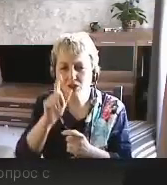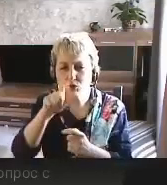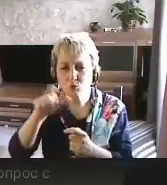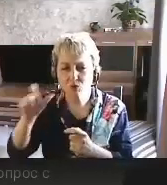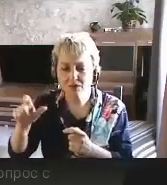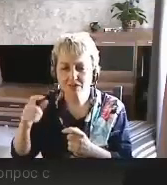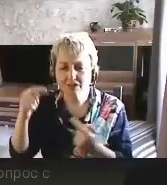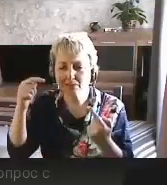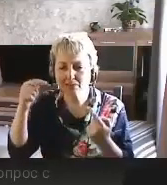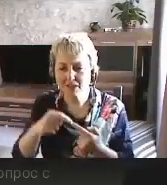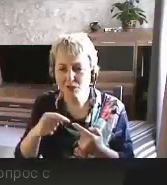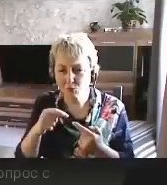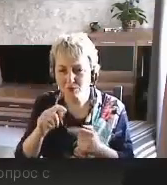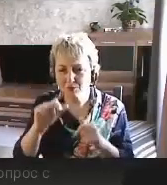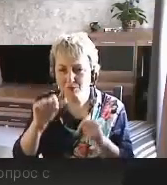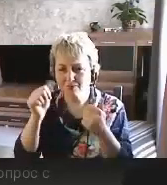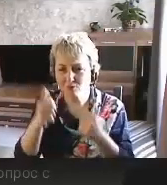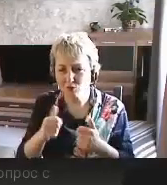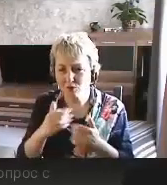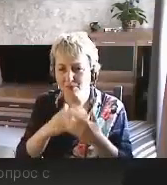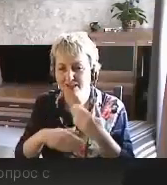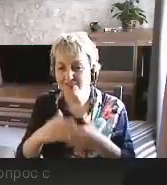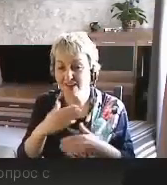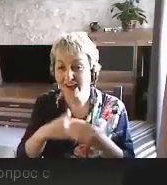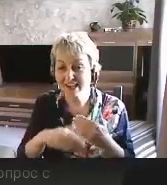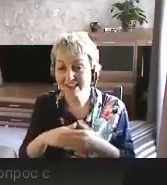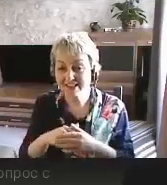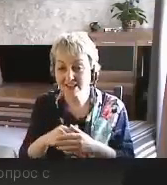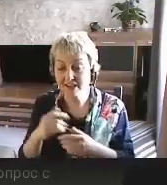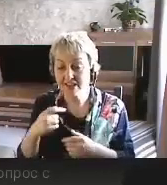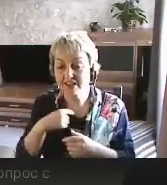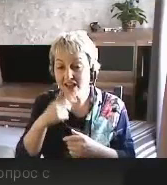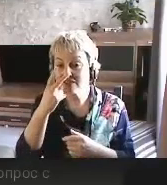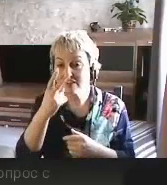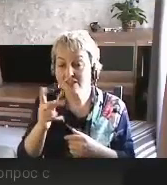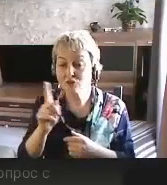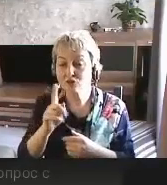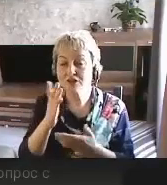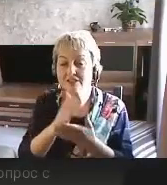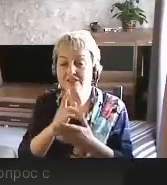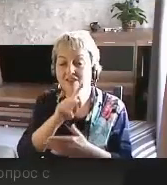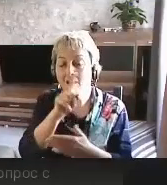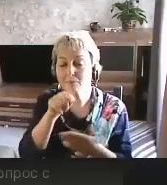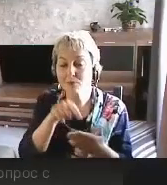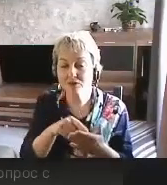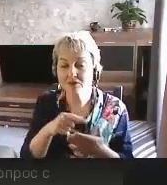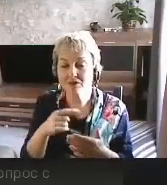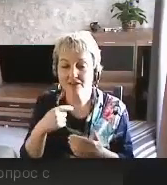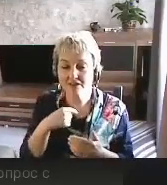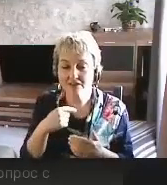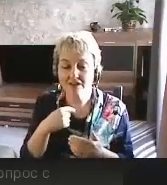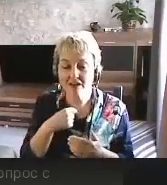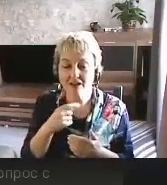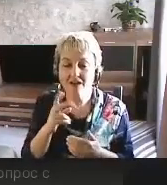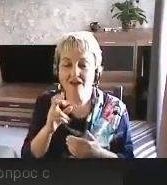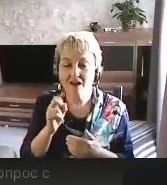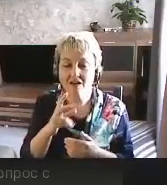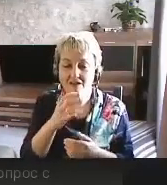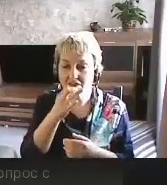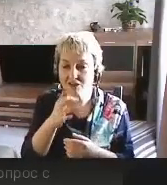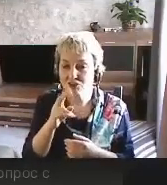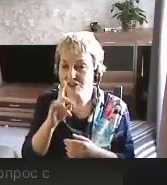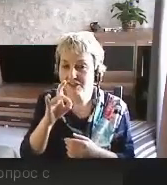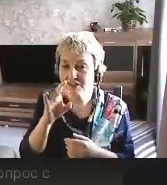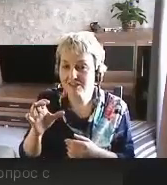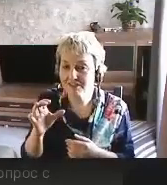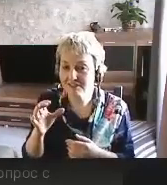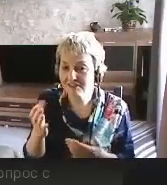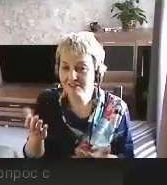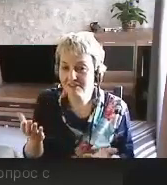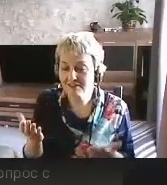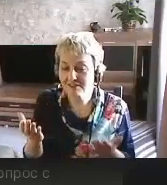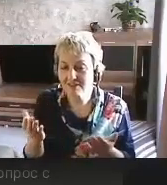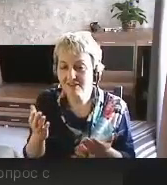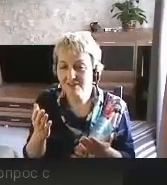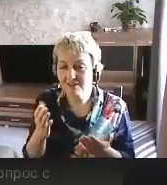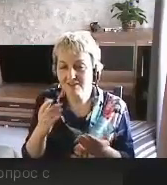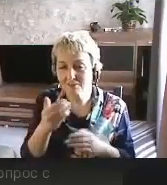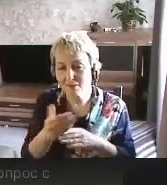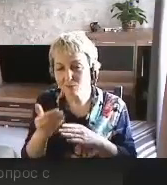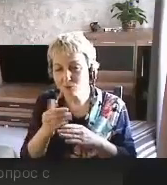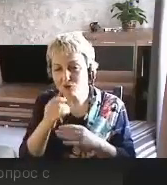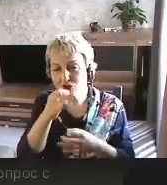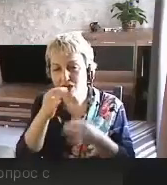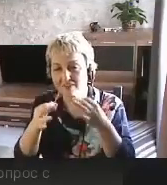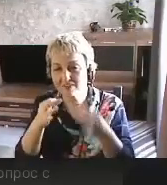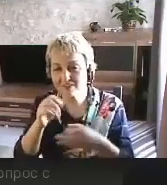с определенными формами инвалидности. Я видела, что есть вопросы, но, как скажет Денис, сейчас или позже?